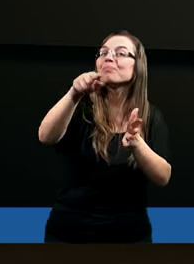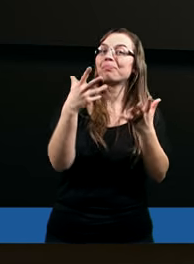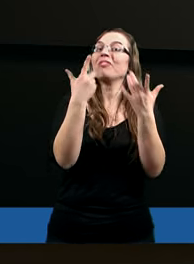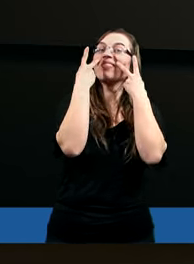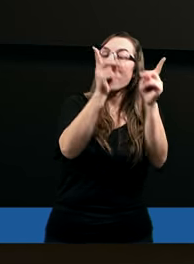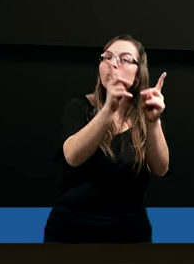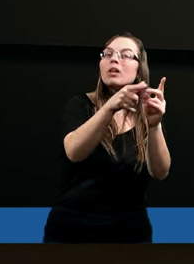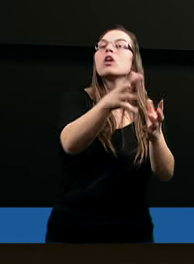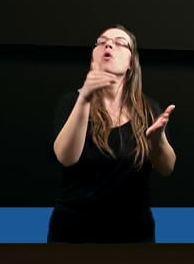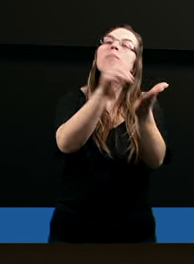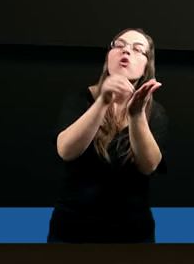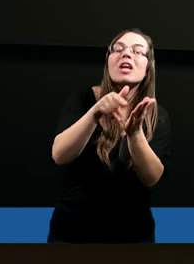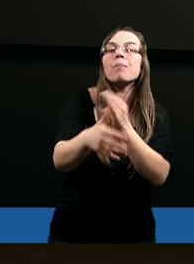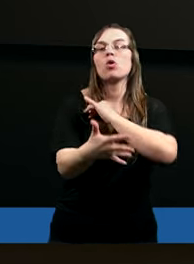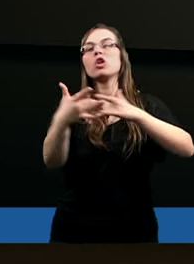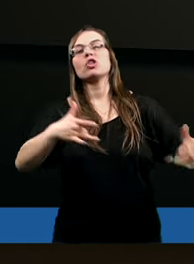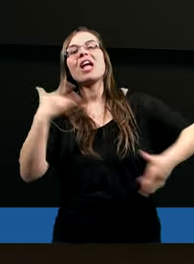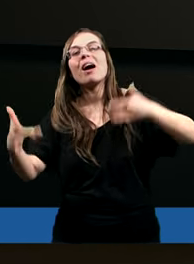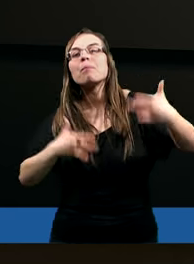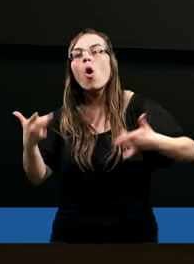potrzebujących, cierpiących,